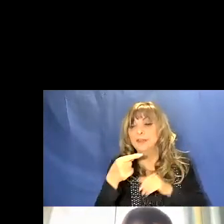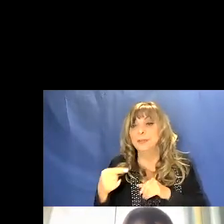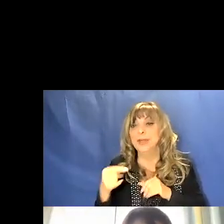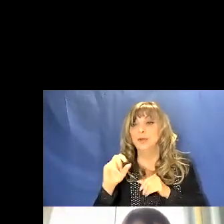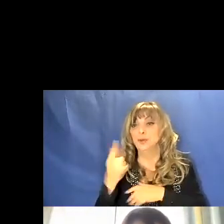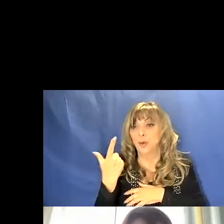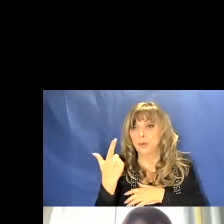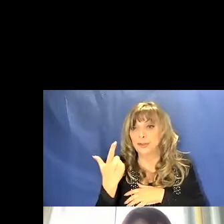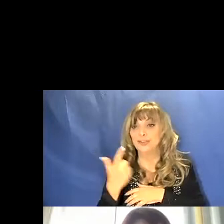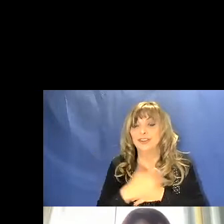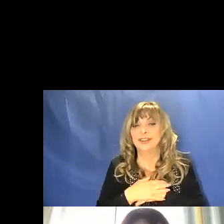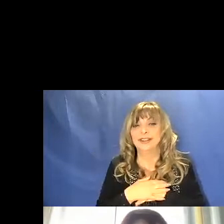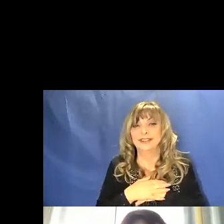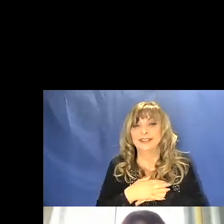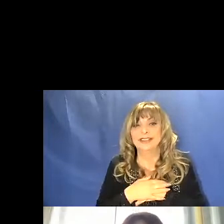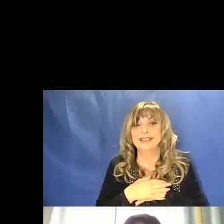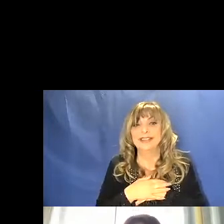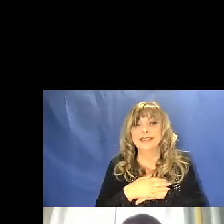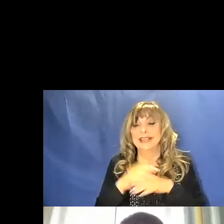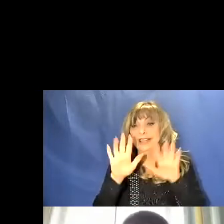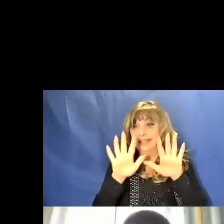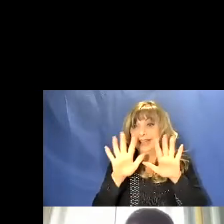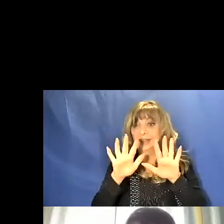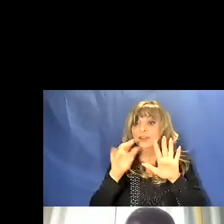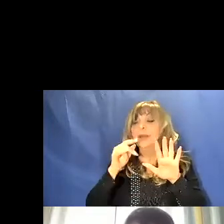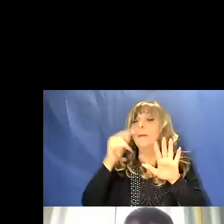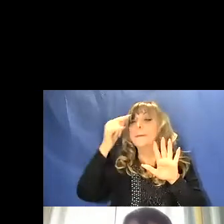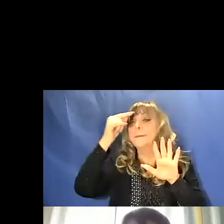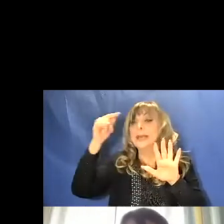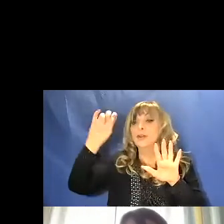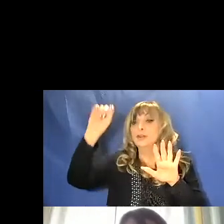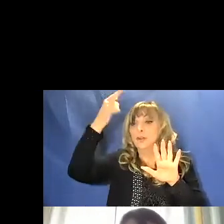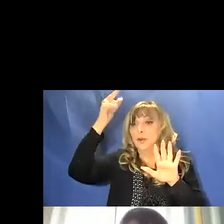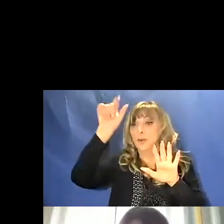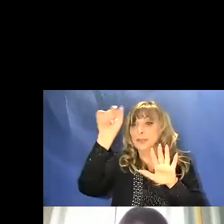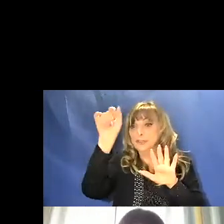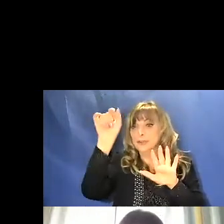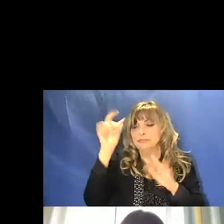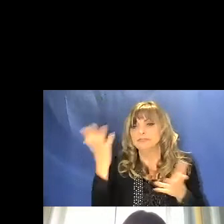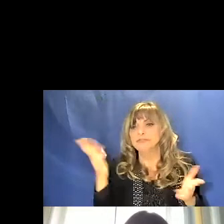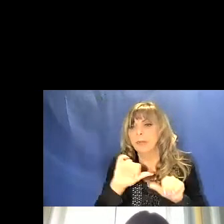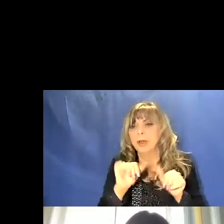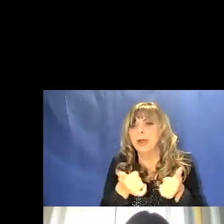si chiamano picometri, e siamo alle dimensioni di un atomo.